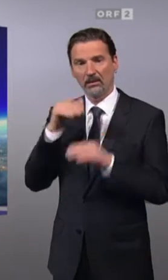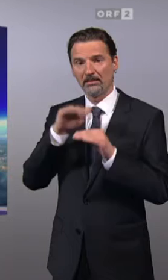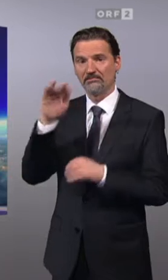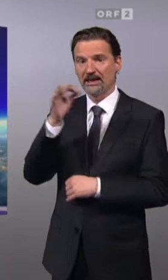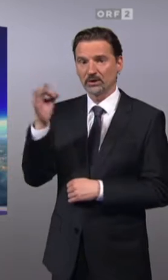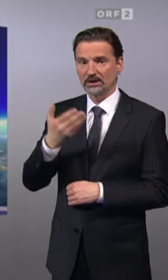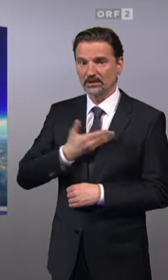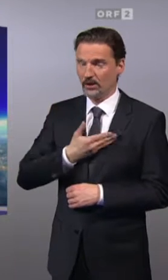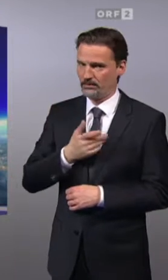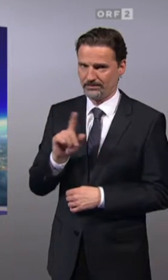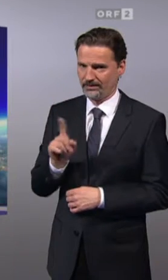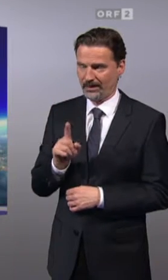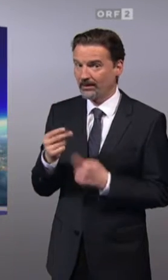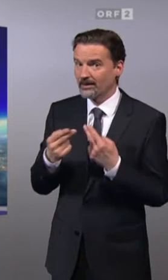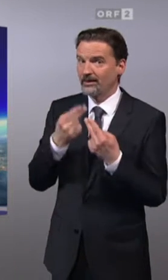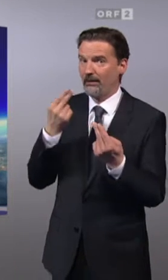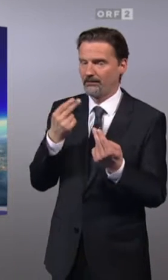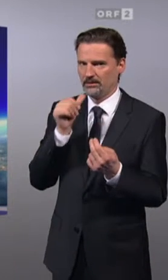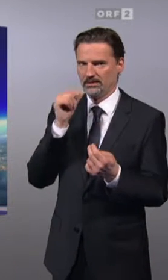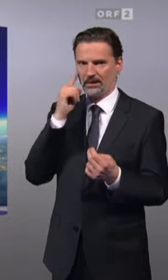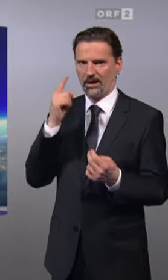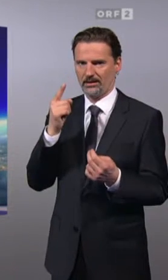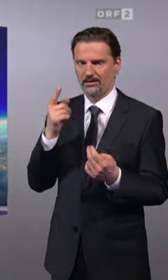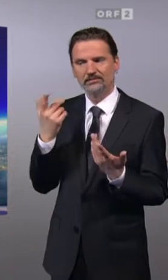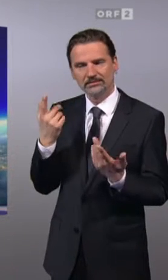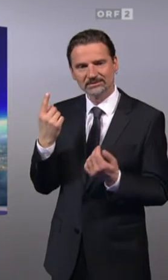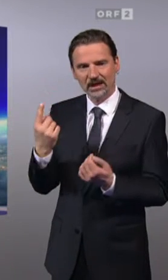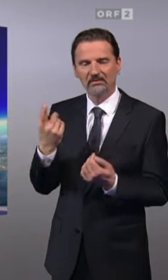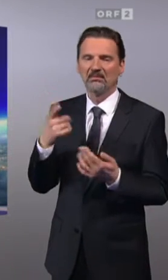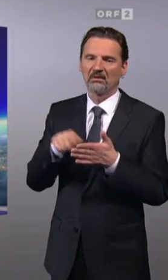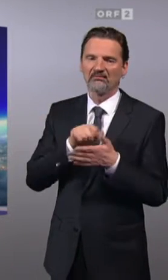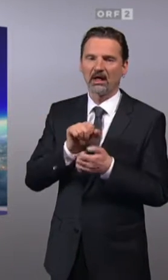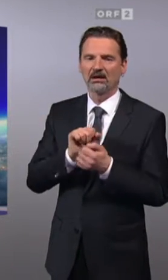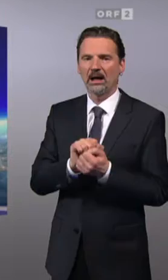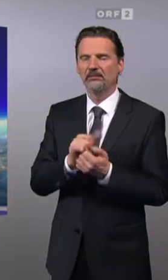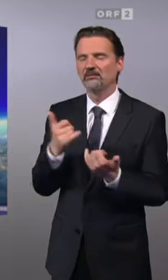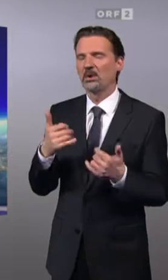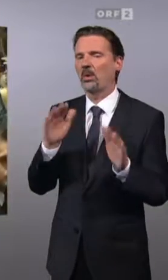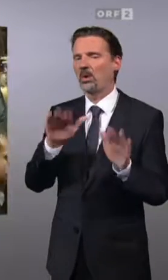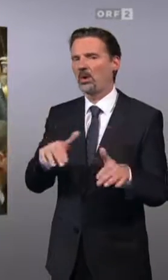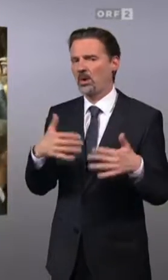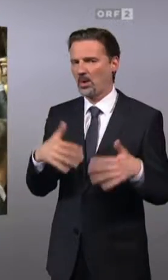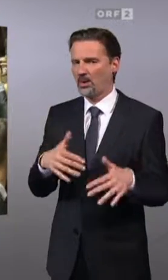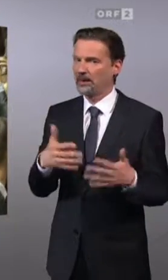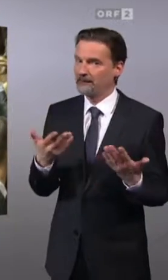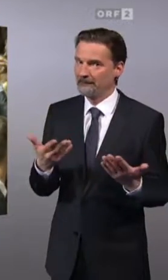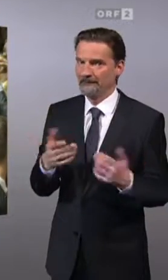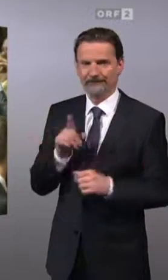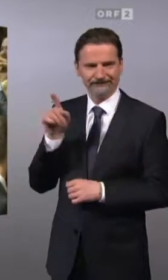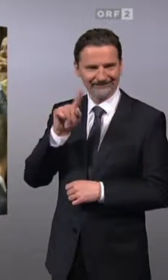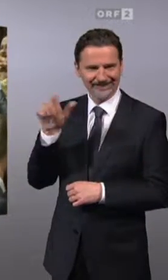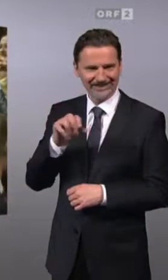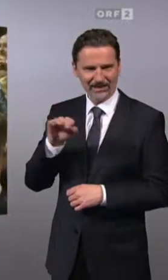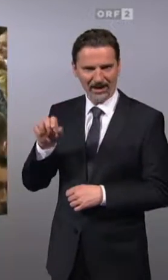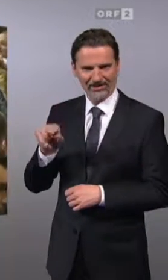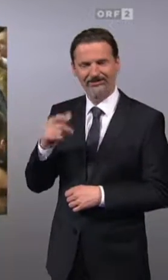das wohl gedacht hat. Das war dann doch knapp als erwartet. Seemann hat den Wahlkampf ziemlich auf die leichte Schulter genommen. Milos Seemann, der alte